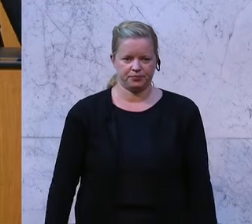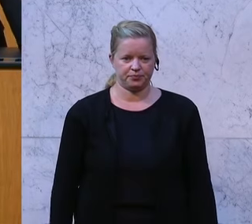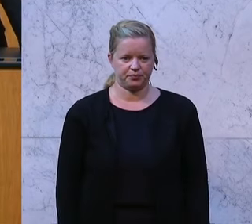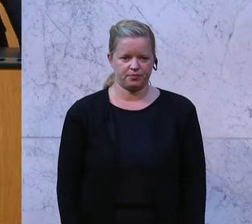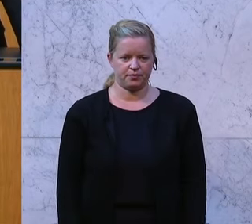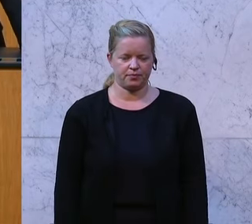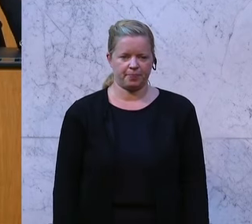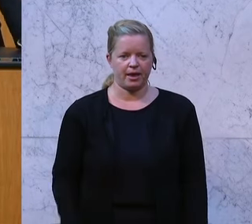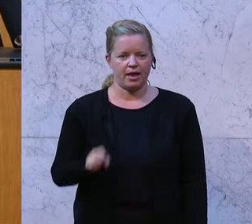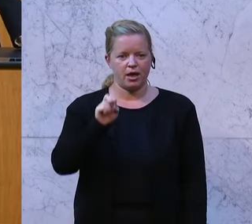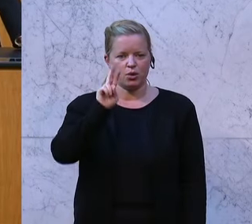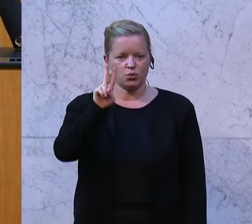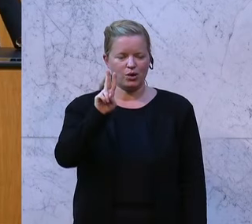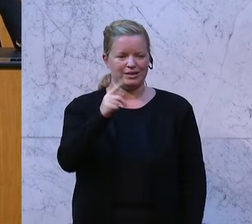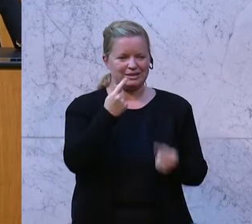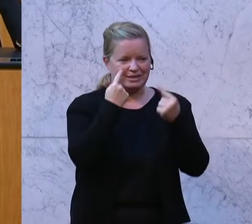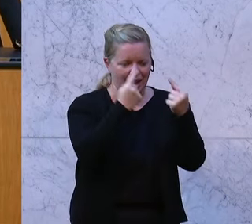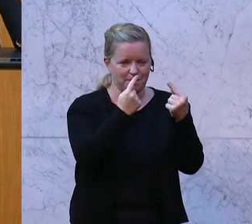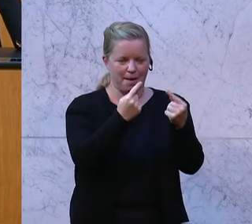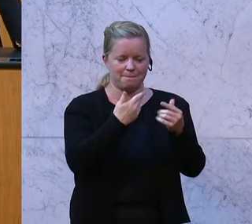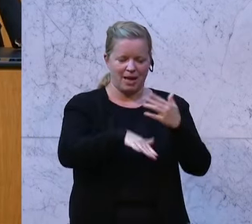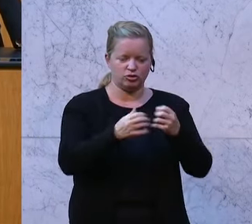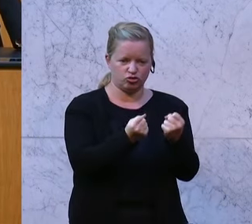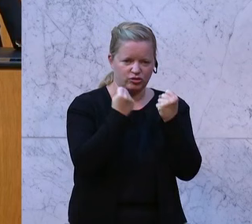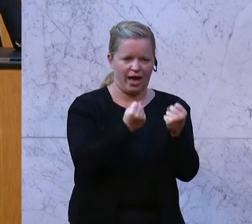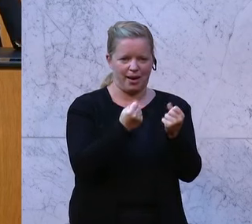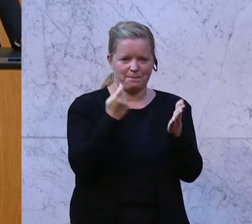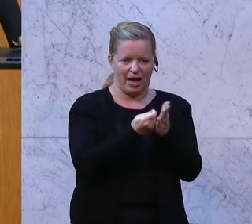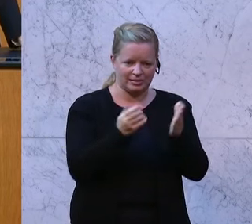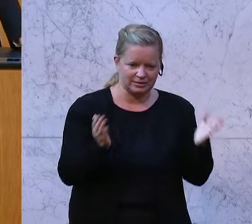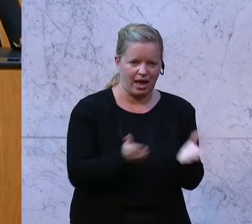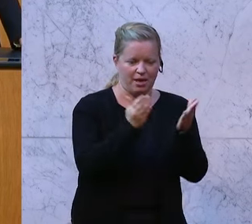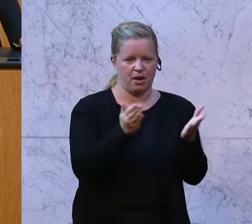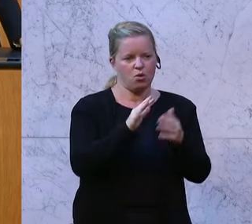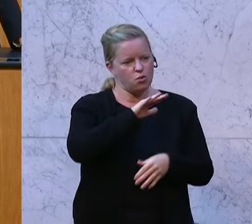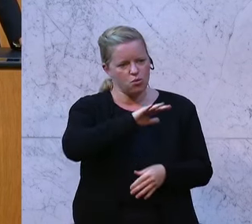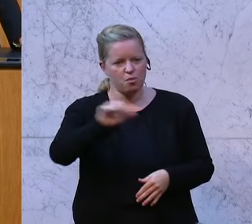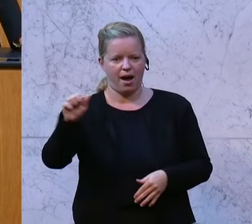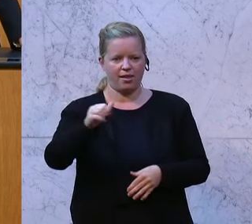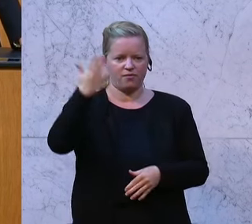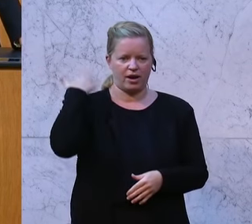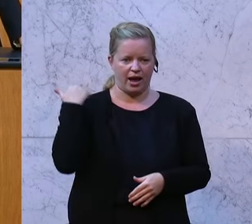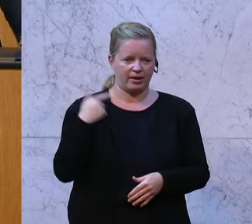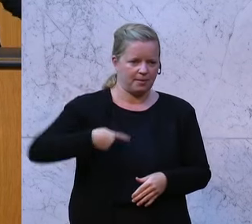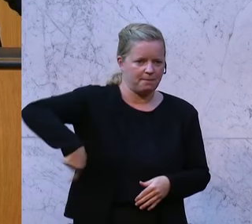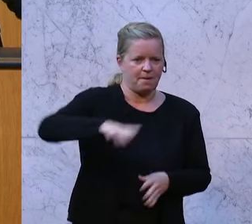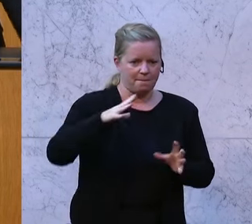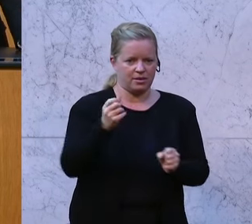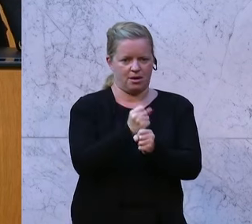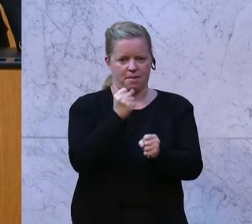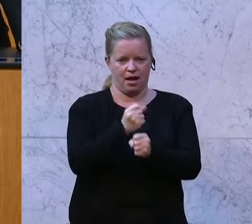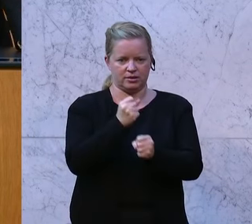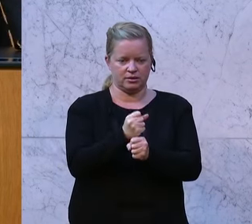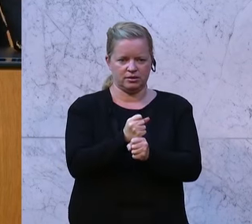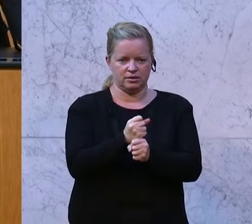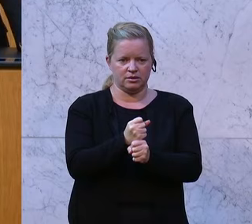Die EU selbst ist der größte Preistreiber und überall haben sie alle in der Vergangenheit mit ihrer Zustimmung überhaupt erst den Weg dafür